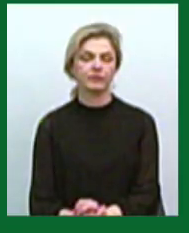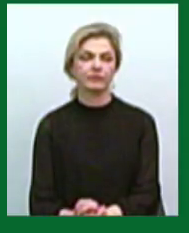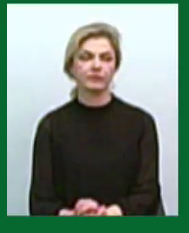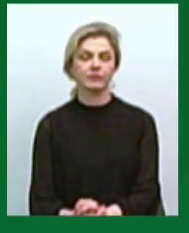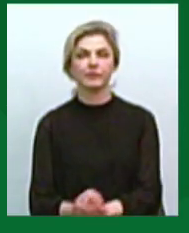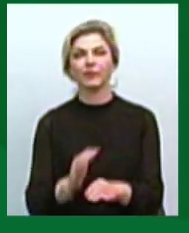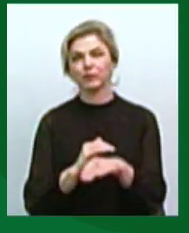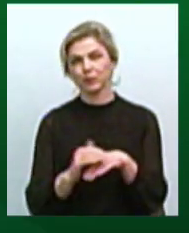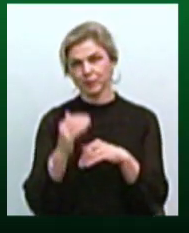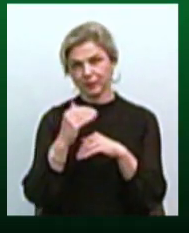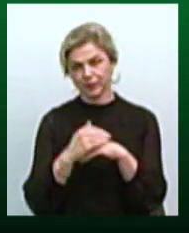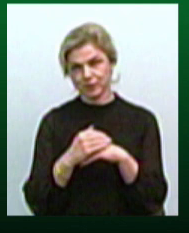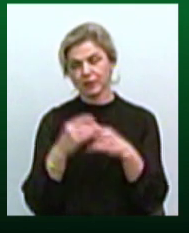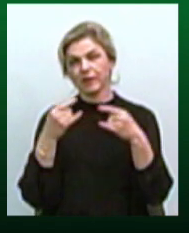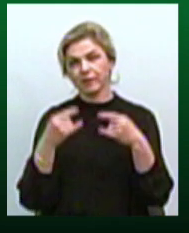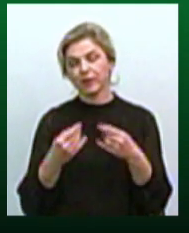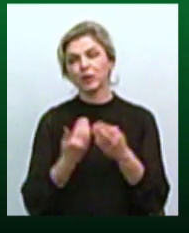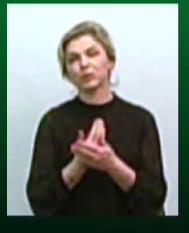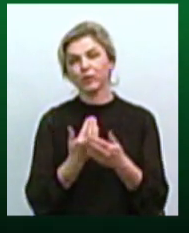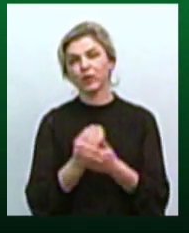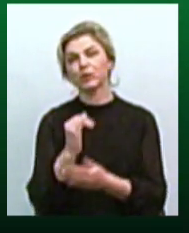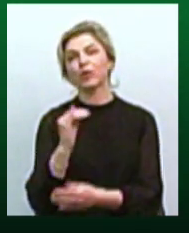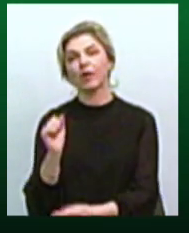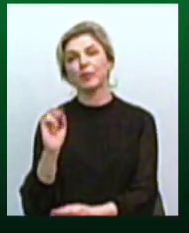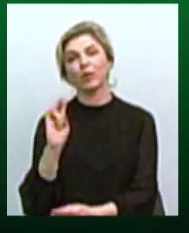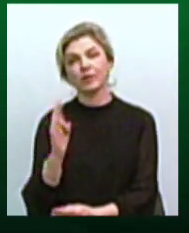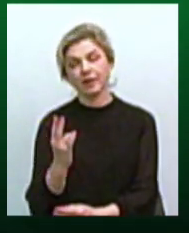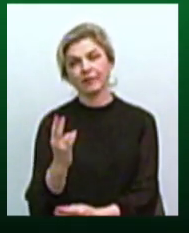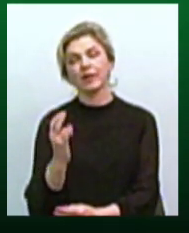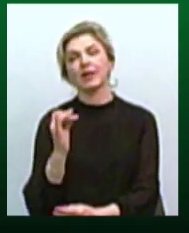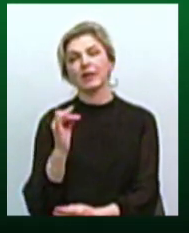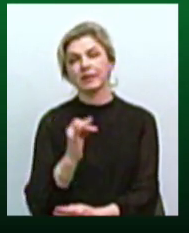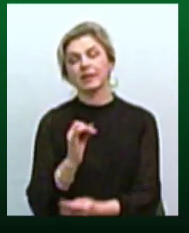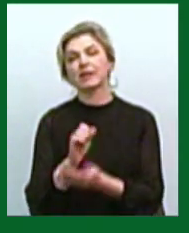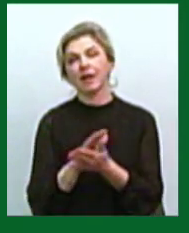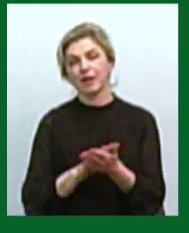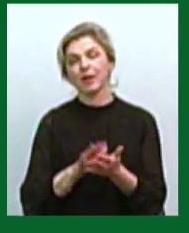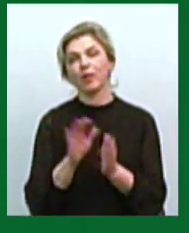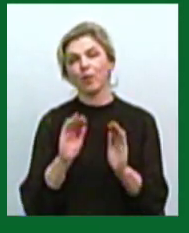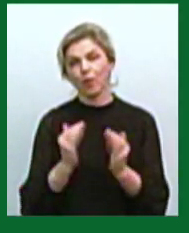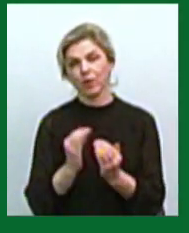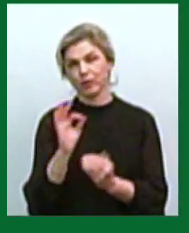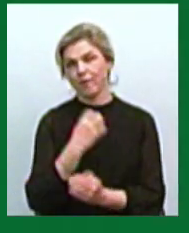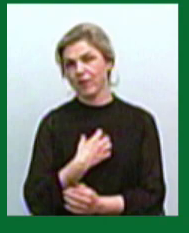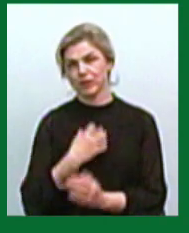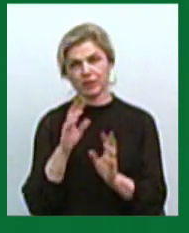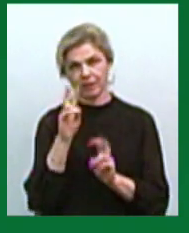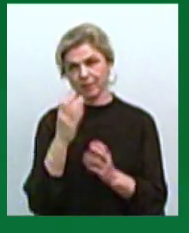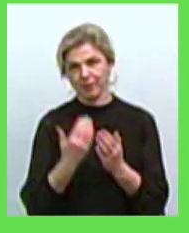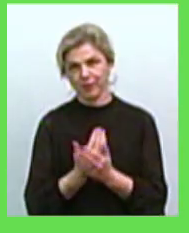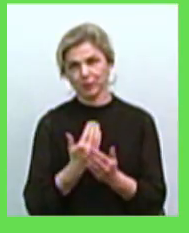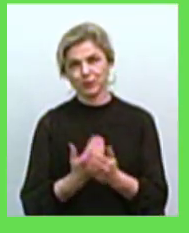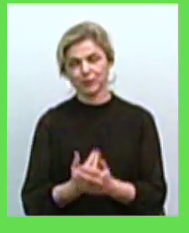Добрий вечір, ефірі новини на ЮАМ Миколаїв. Студії працює Катерина Максименко. Далі коротко про головні теми випуску.